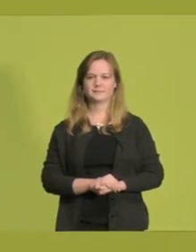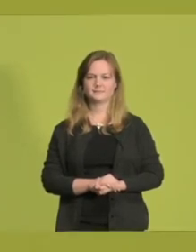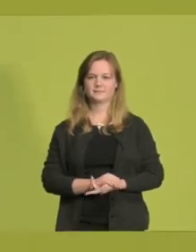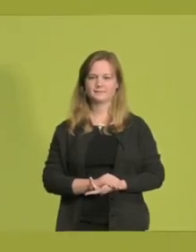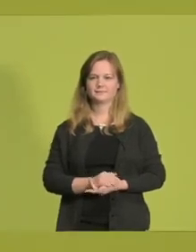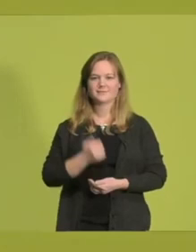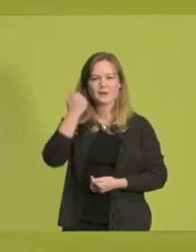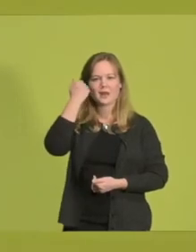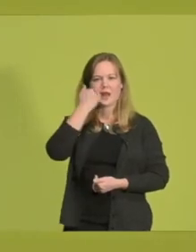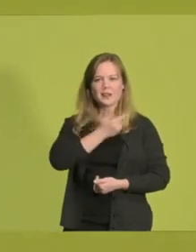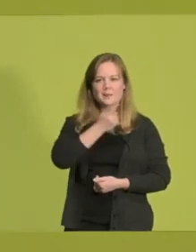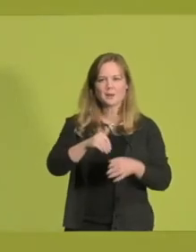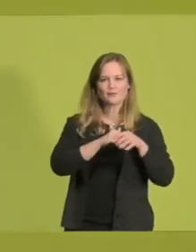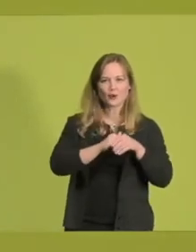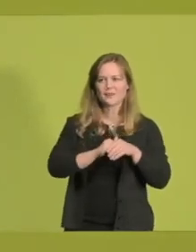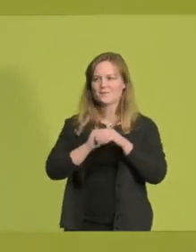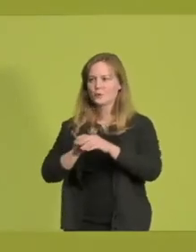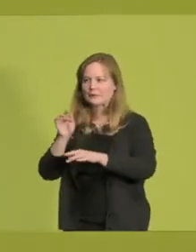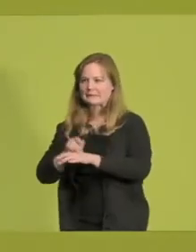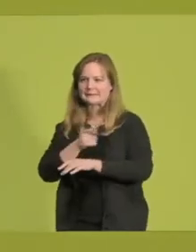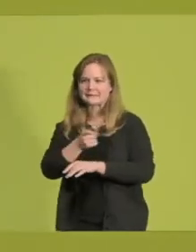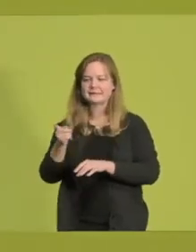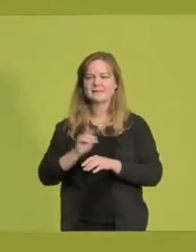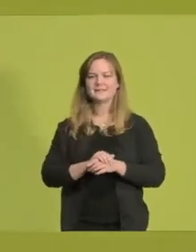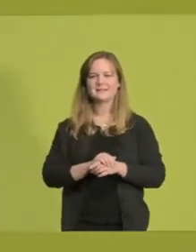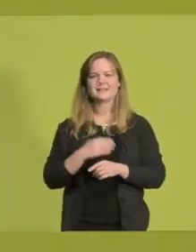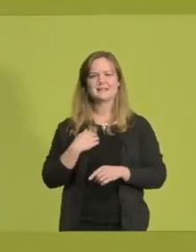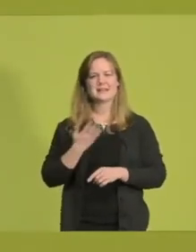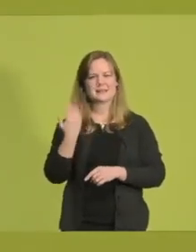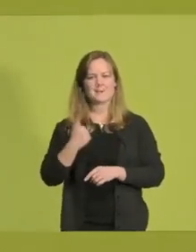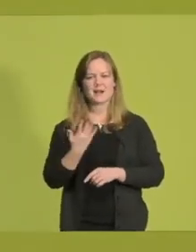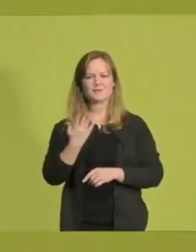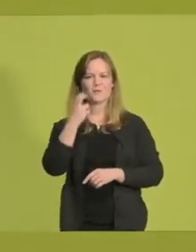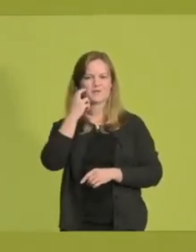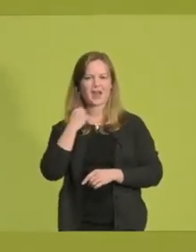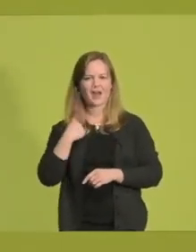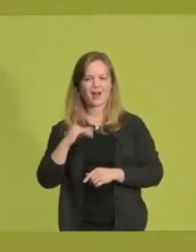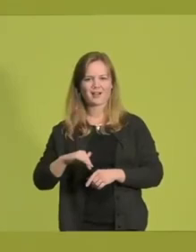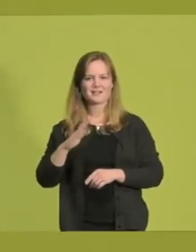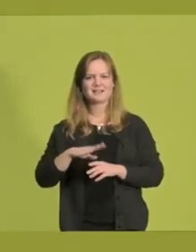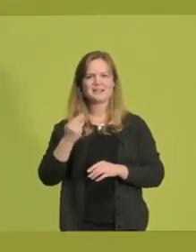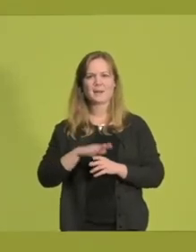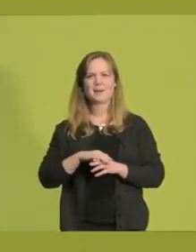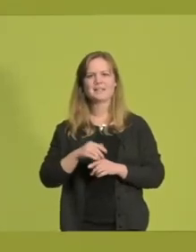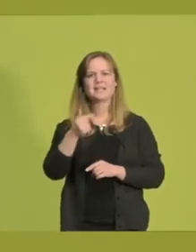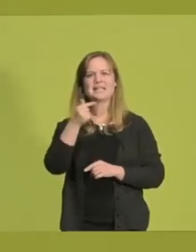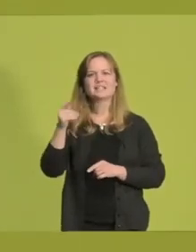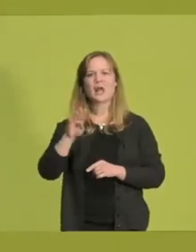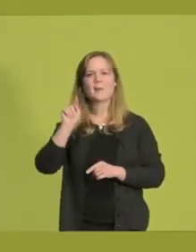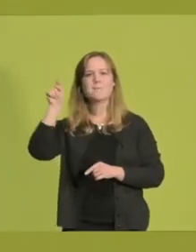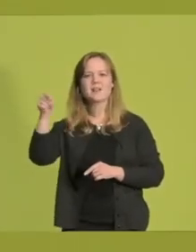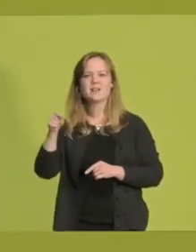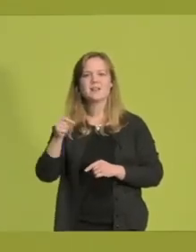Liebe Freundinnen und Freunde, als fünfjähriges Kind habe ich die Atomkatastrophe von Tschernobyl durch Draußenspielverbote